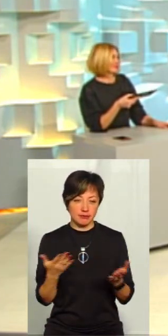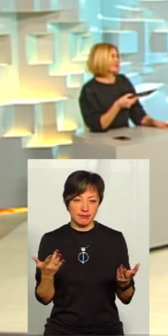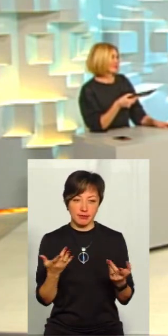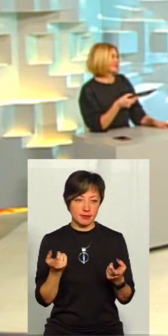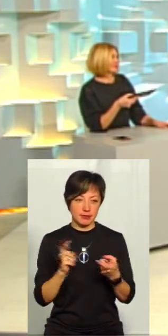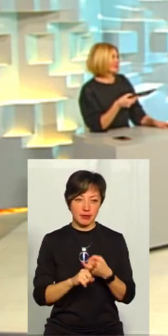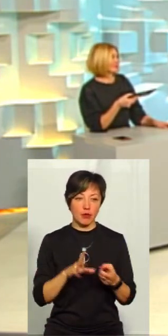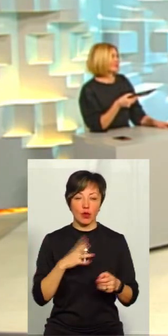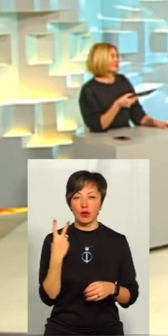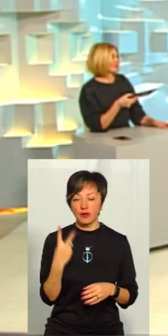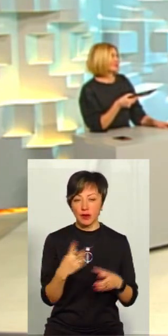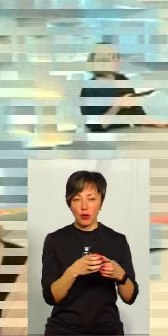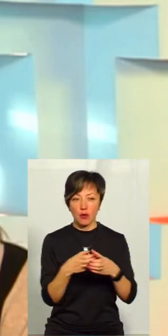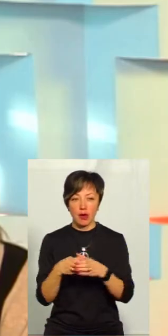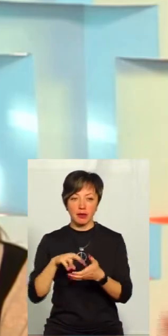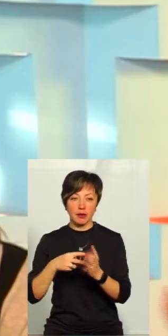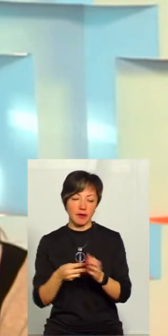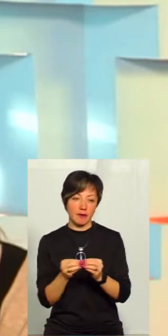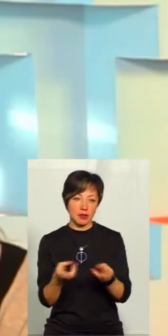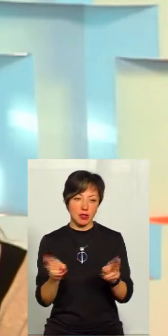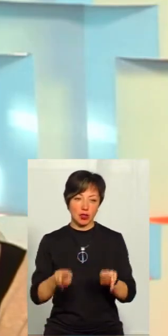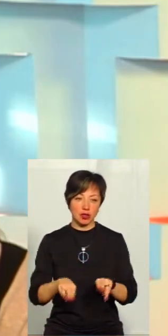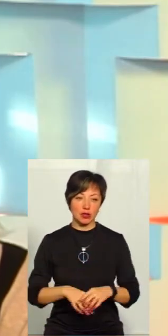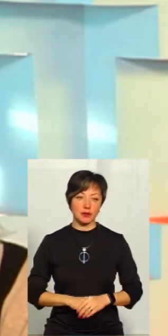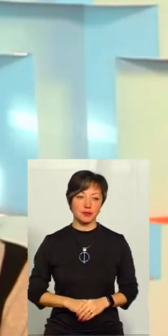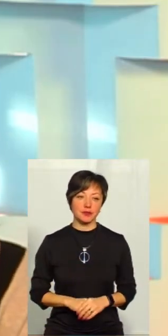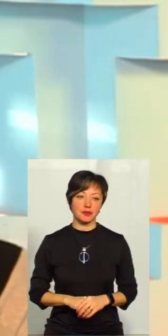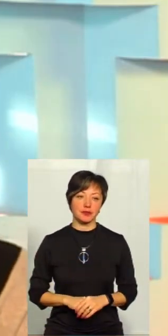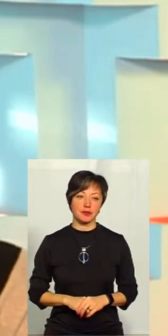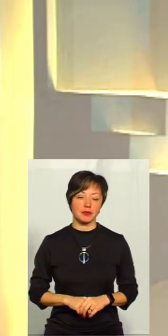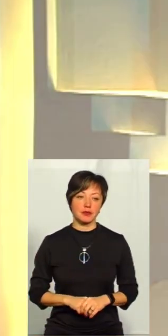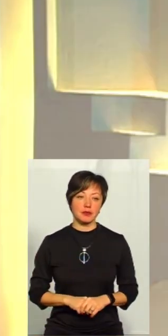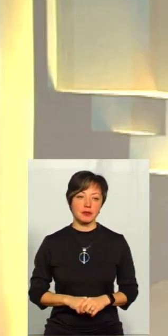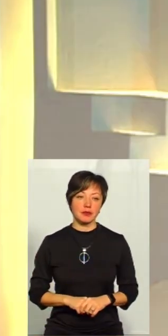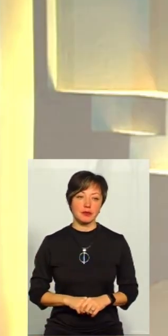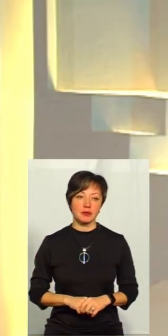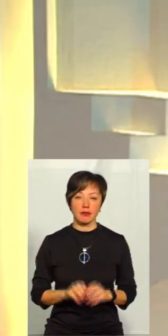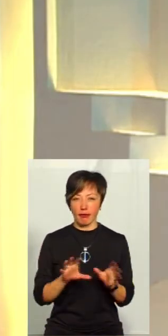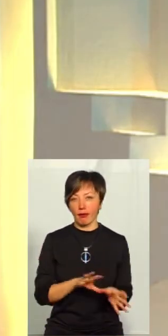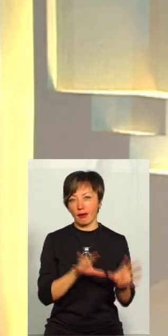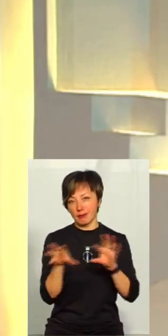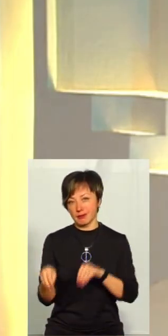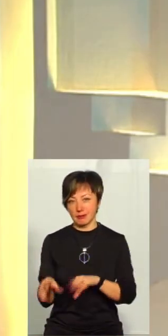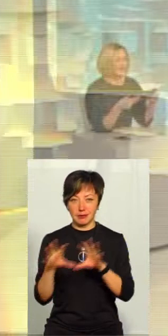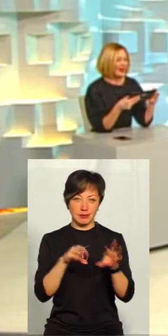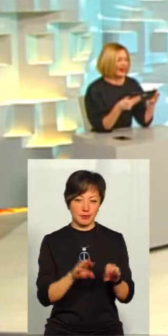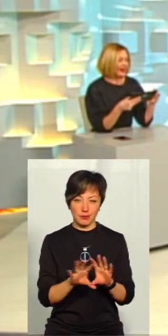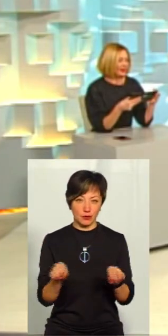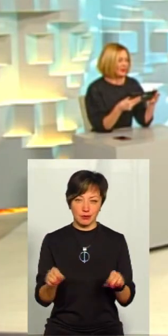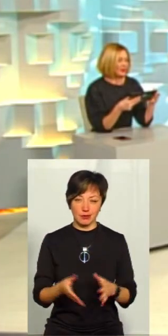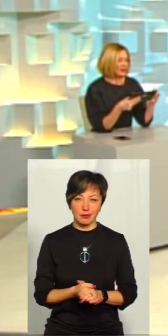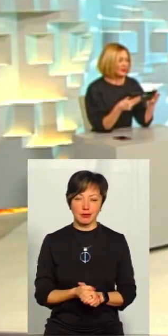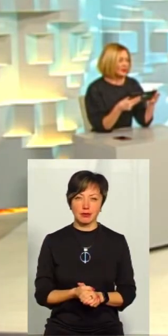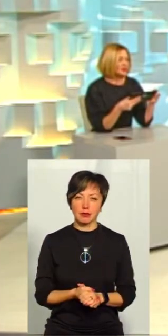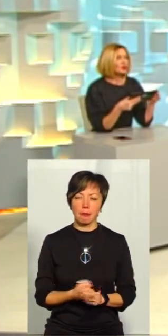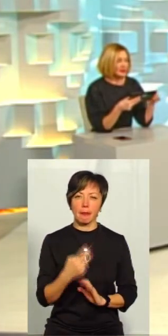торкнулись. Тобто, там було дві громади на плані, вони там залишилися, дві громади. Якщо так, перекочували. Так, перейшли.